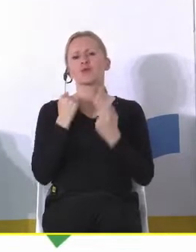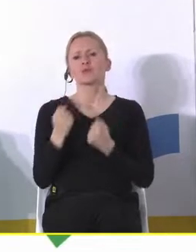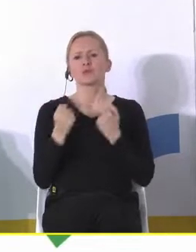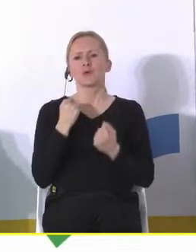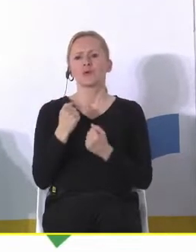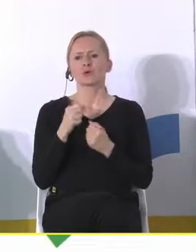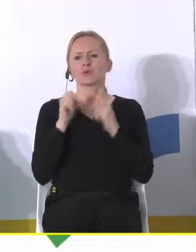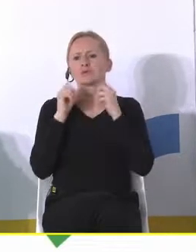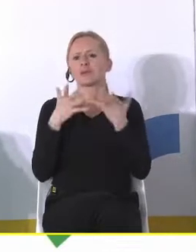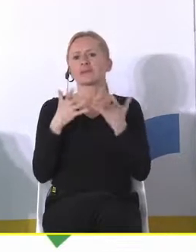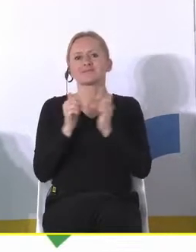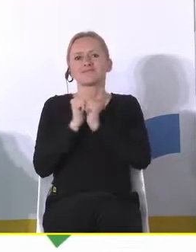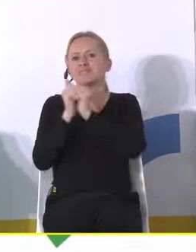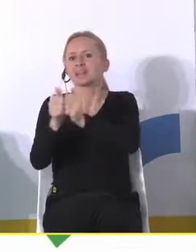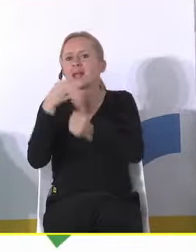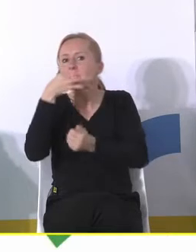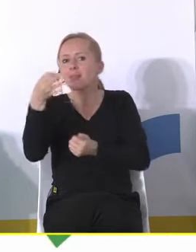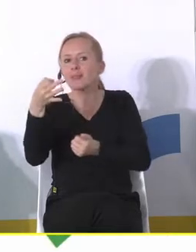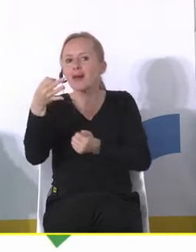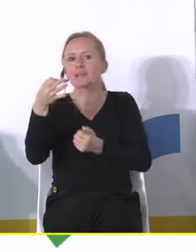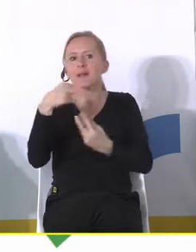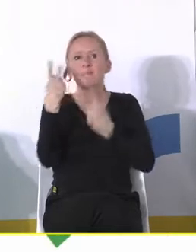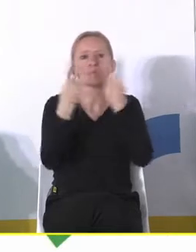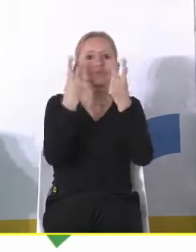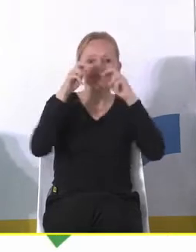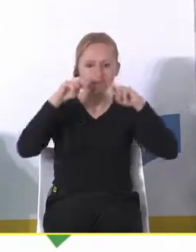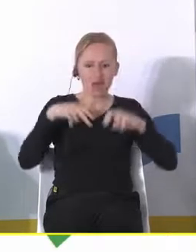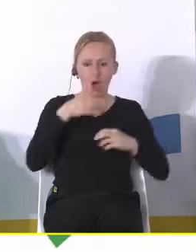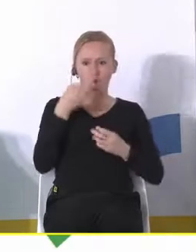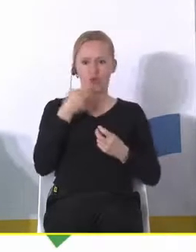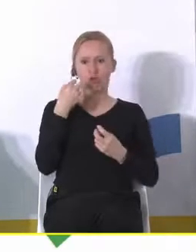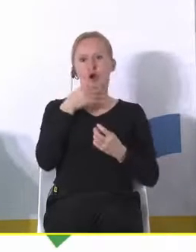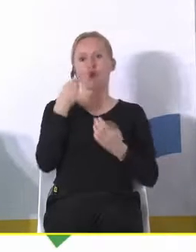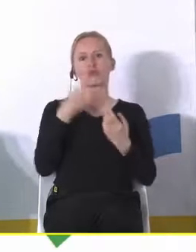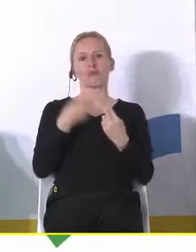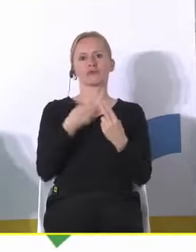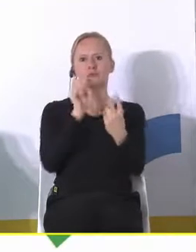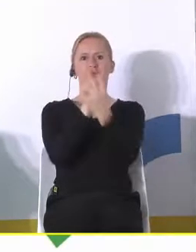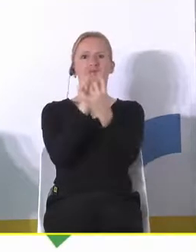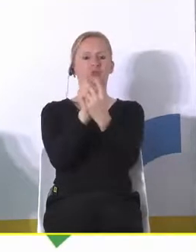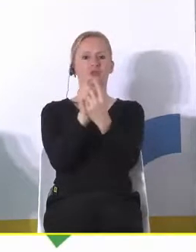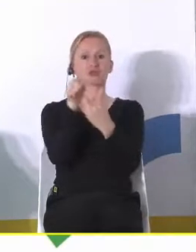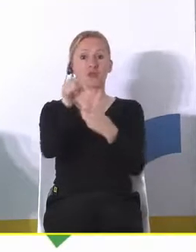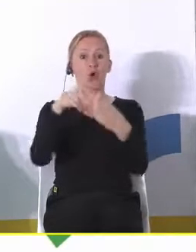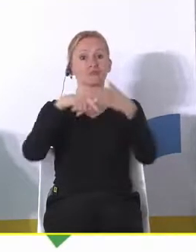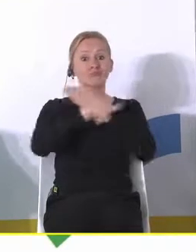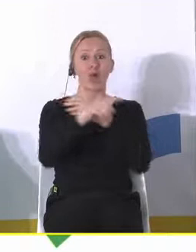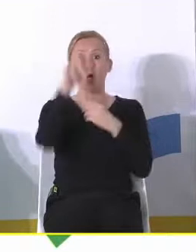Trudno na tak zadane pytanie znaleźć odpowiedź, która by zaprzeczyła temu, że jednak wyludnianie się miast to jest problem.